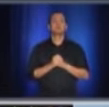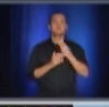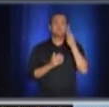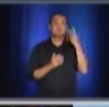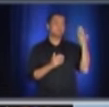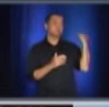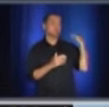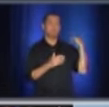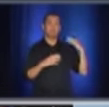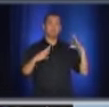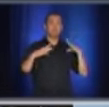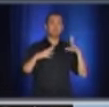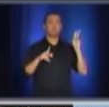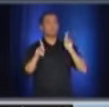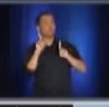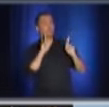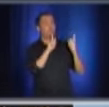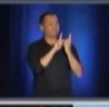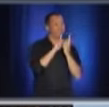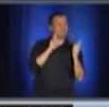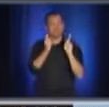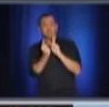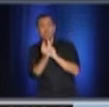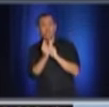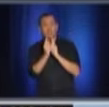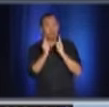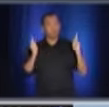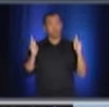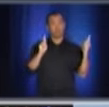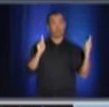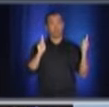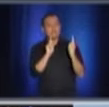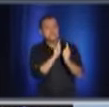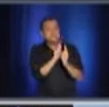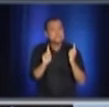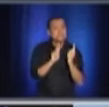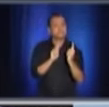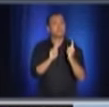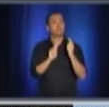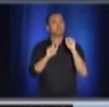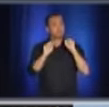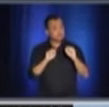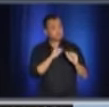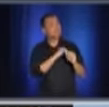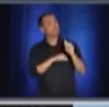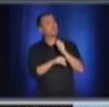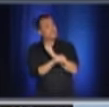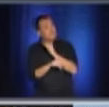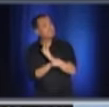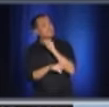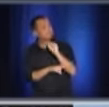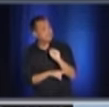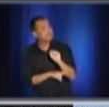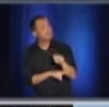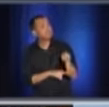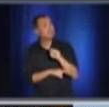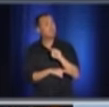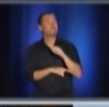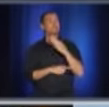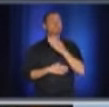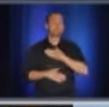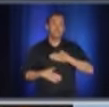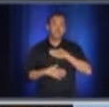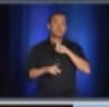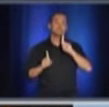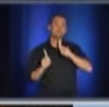Si les mesures de distanciation n'étaient pas suivies lors de vos vacances, hélas, vous êtes à risque. Aujourd'hui, j'aimerais